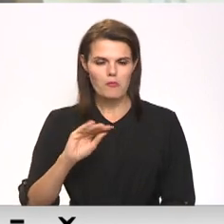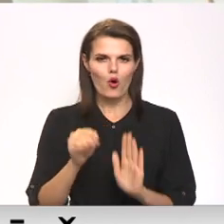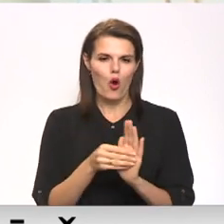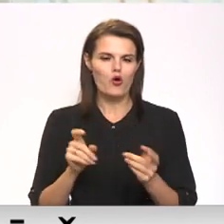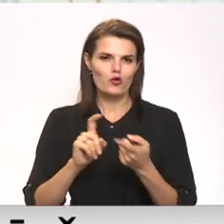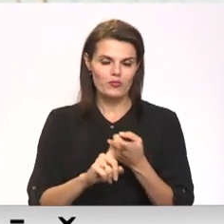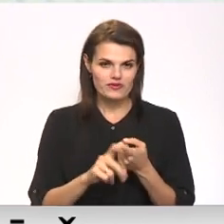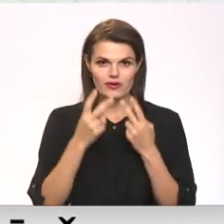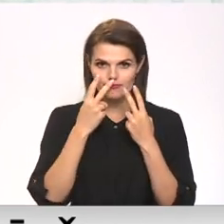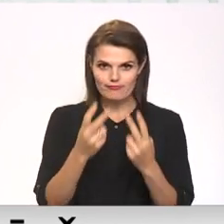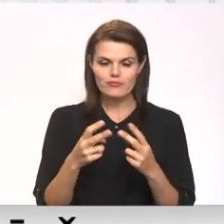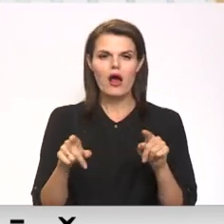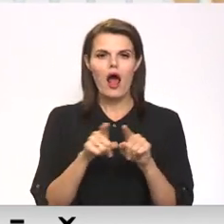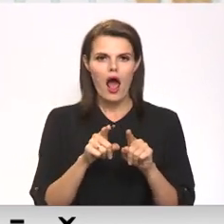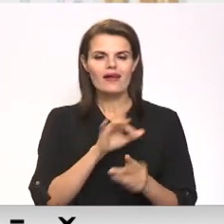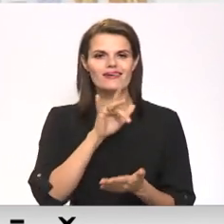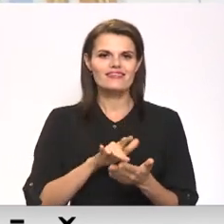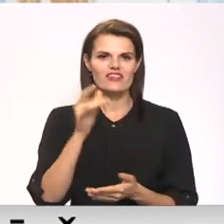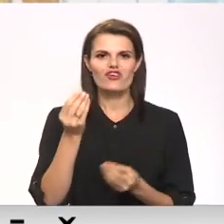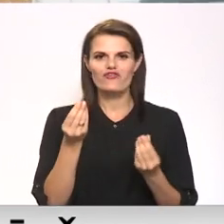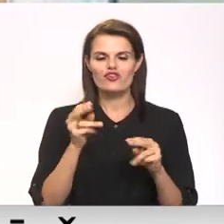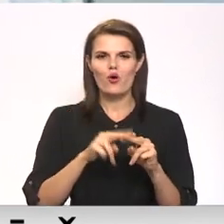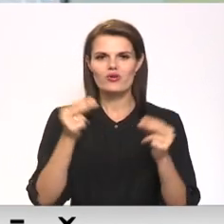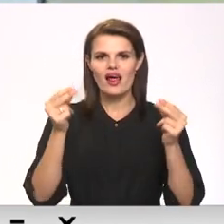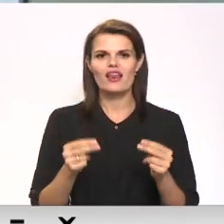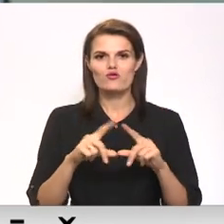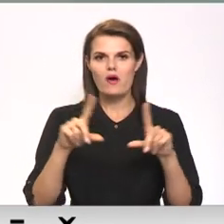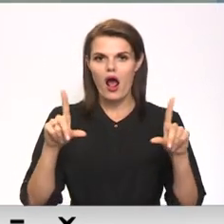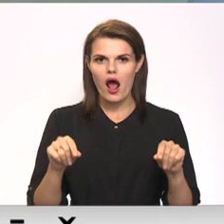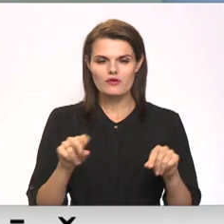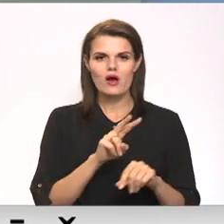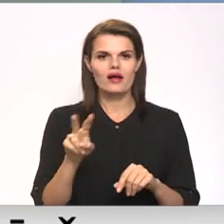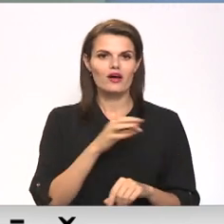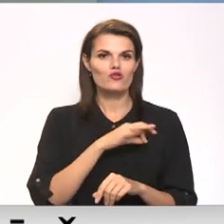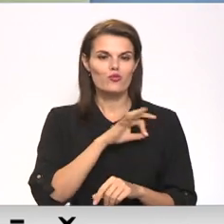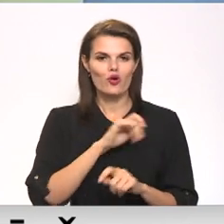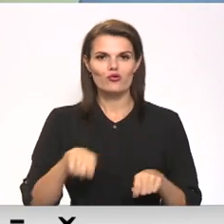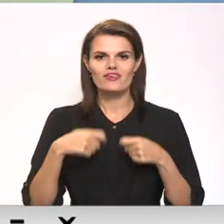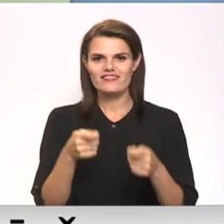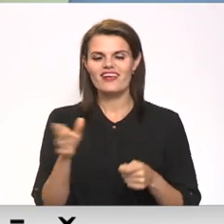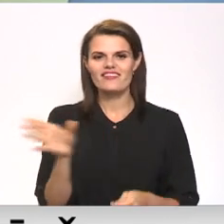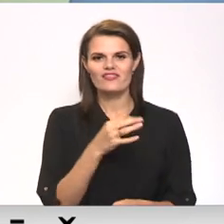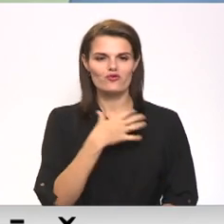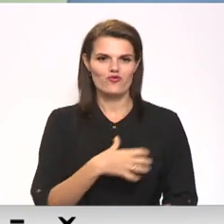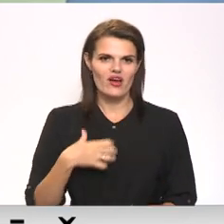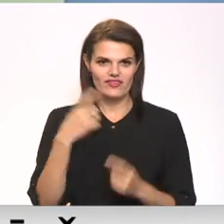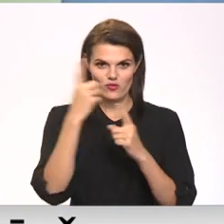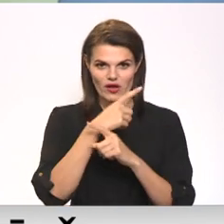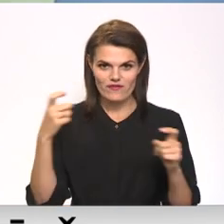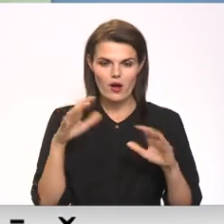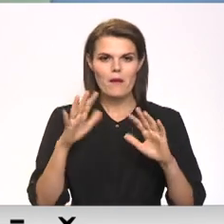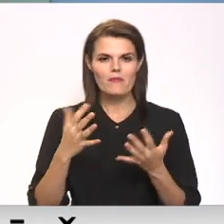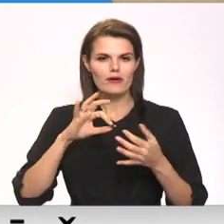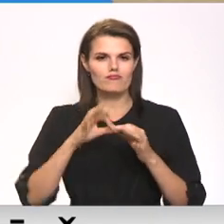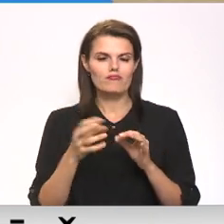apkrošanas birojas, kā arī Centrālā finanšu un līgumu aģentūra, kas prokuratūrais niedz visus nepieciešamos datus, bet